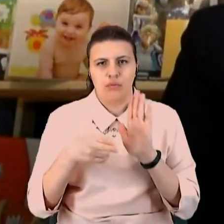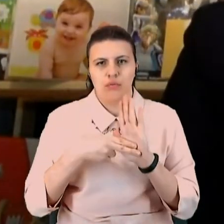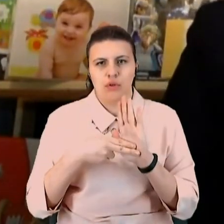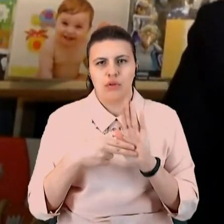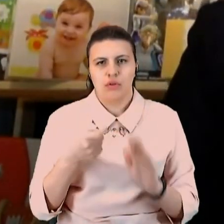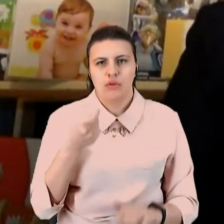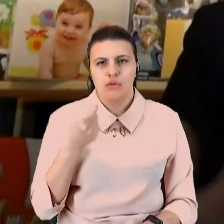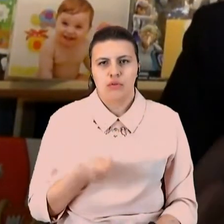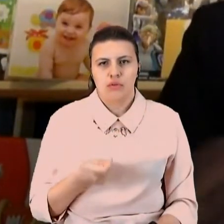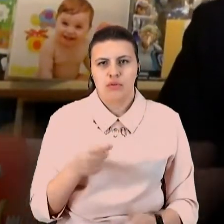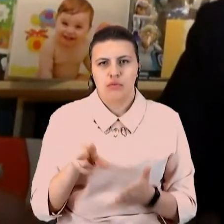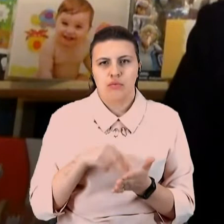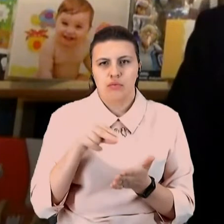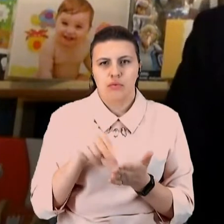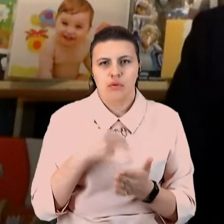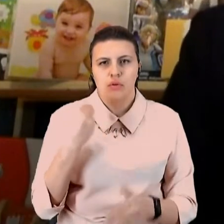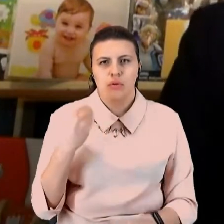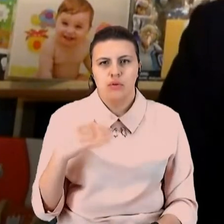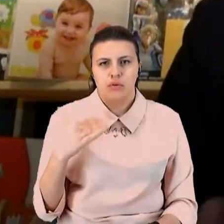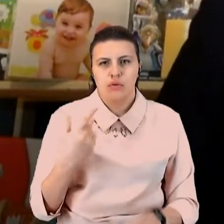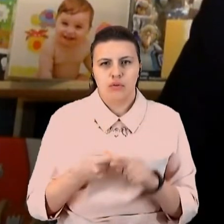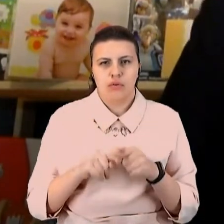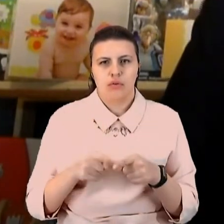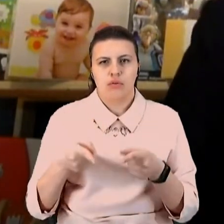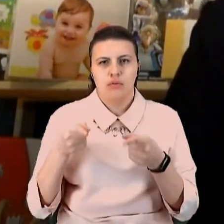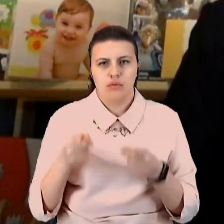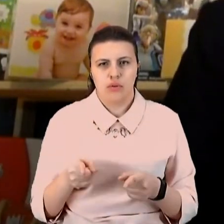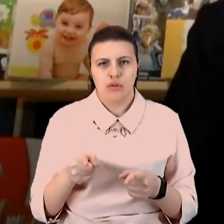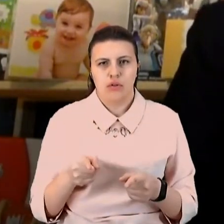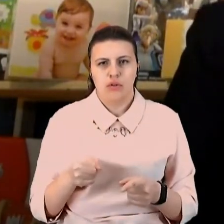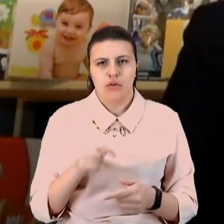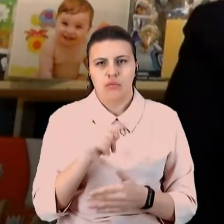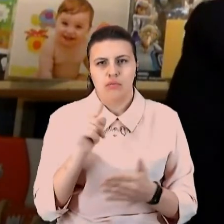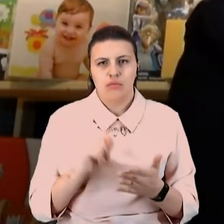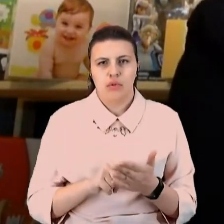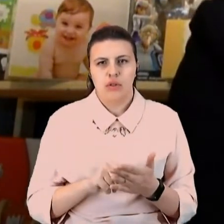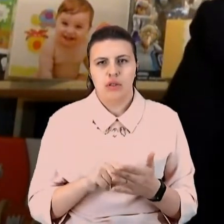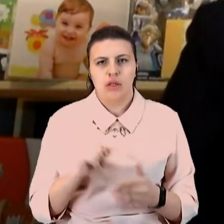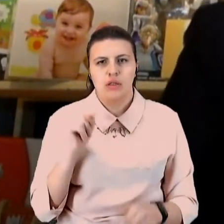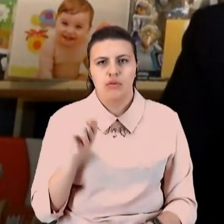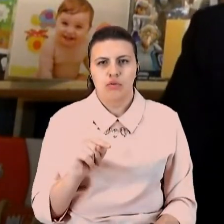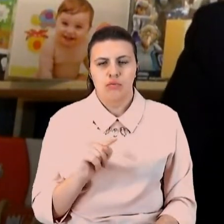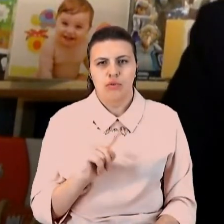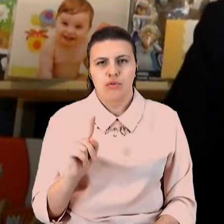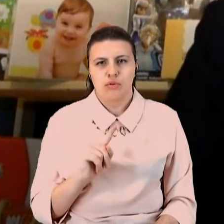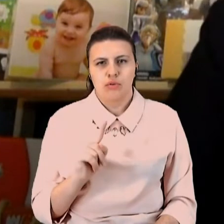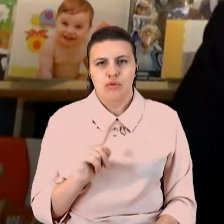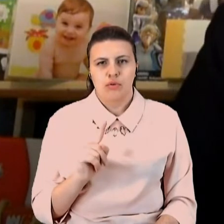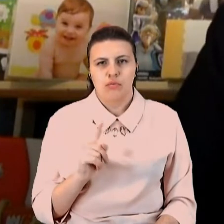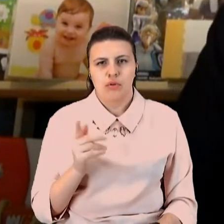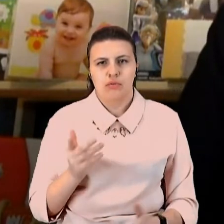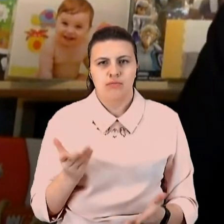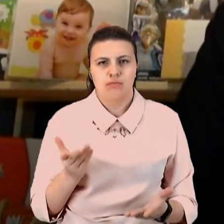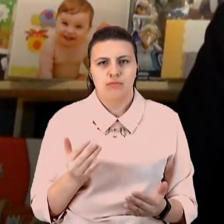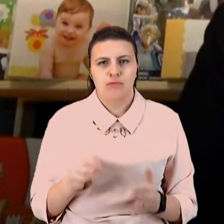а дорожча, так, це оригінал. Питання, знову, що ви ставите в пріоритеті. Є дуже